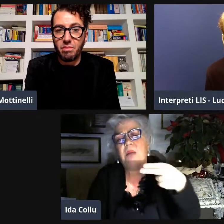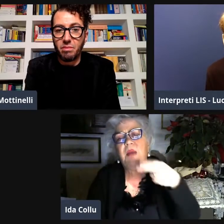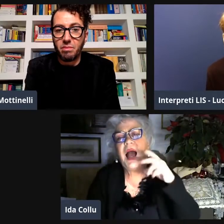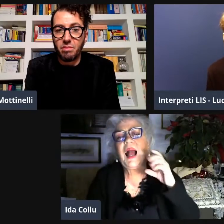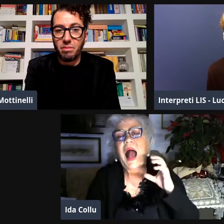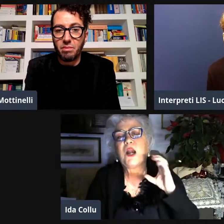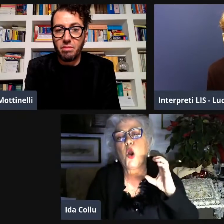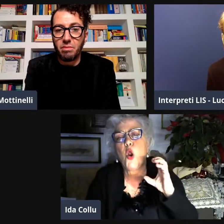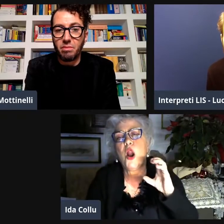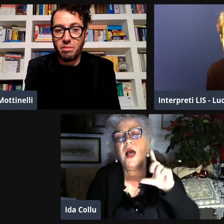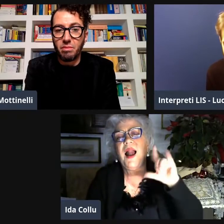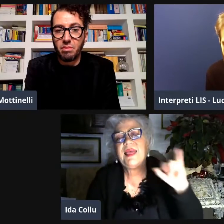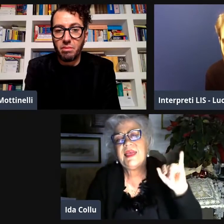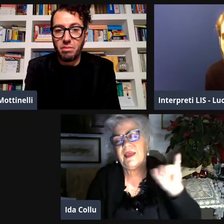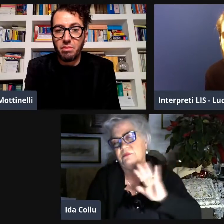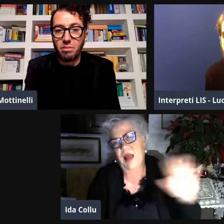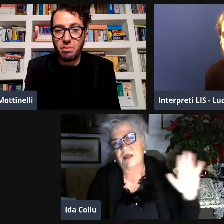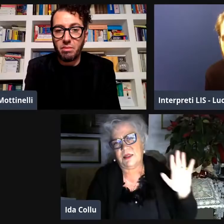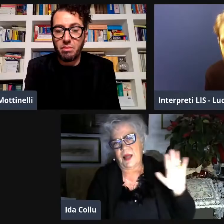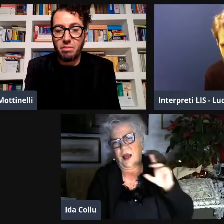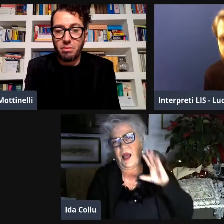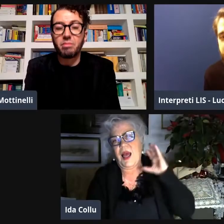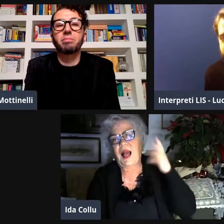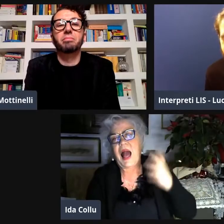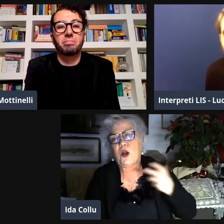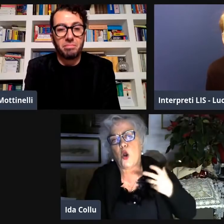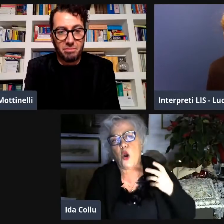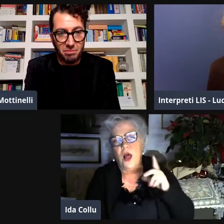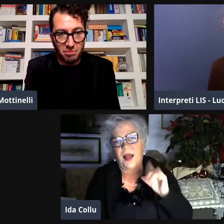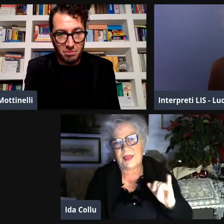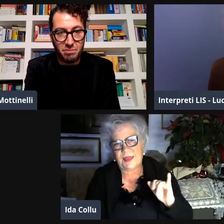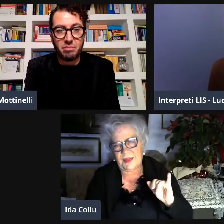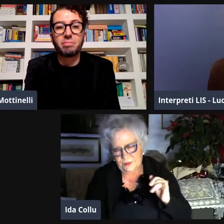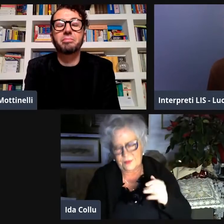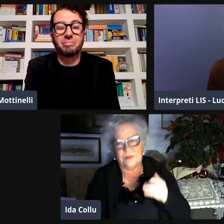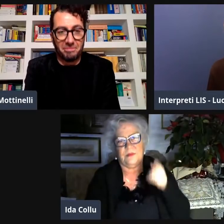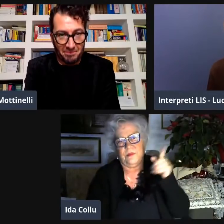carol carol lì